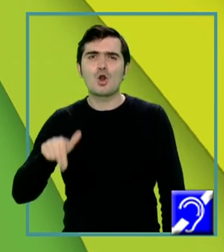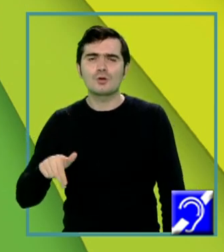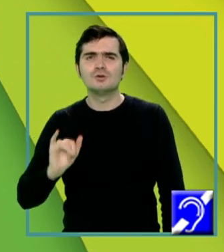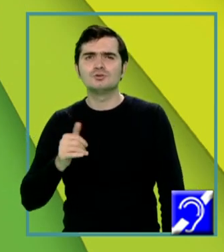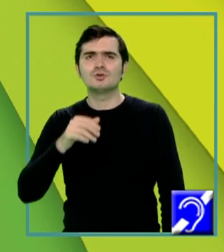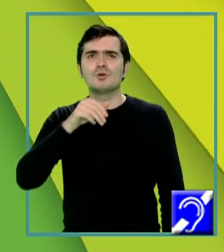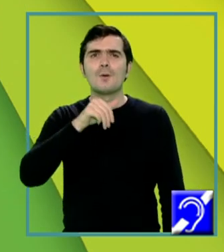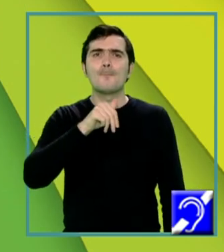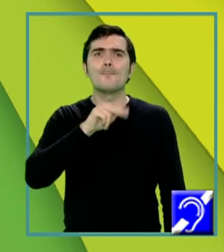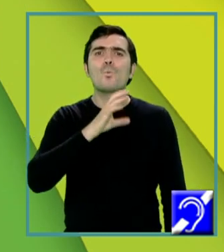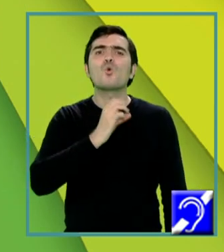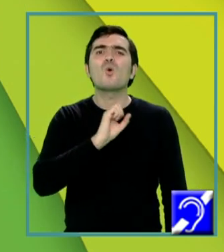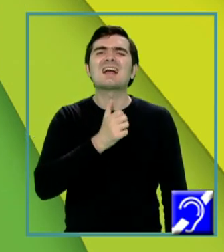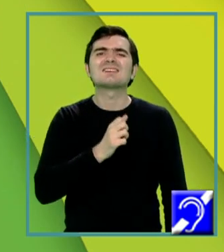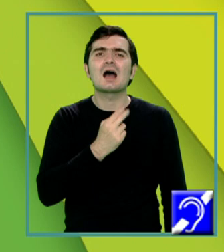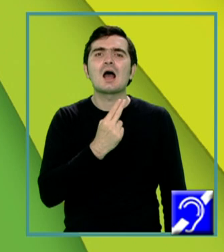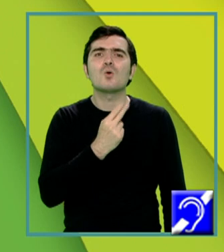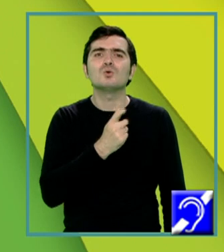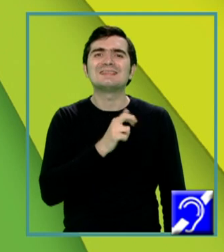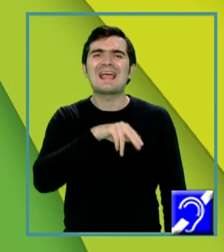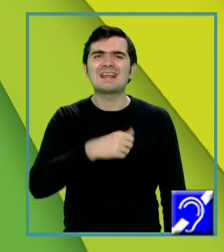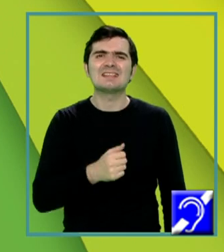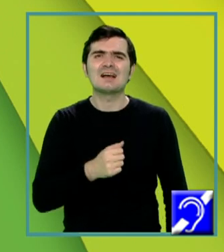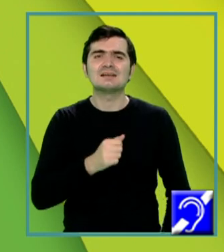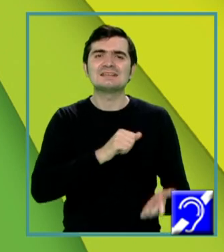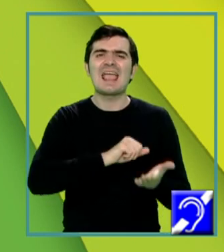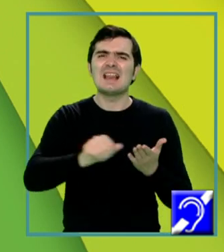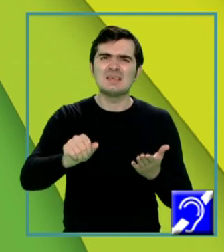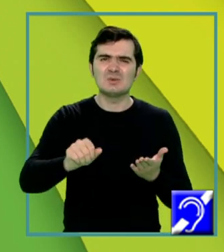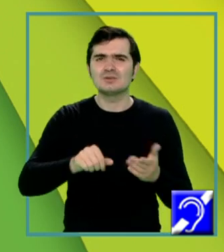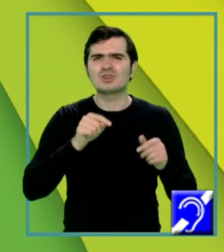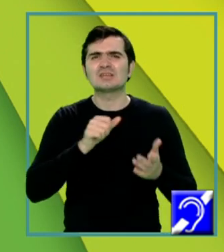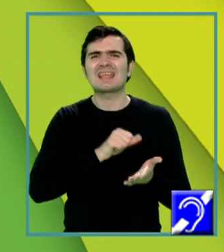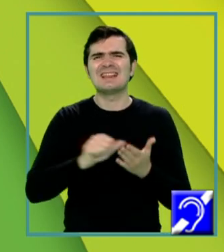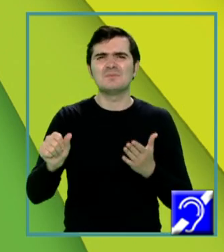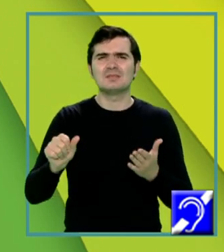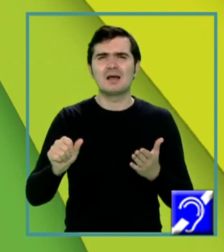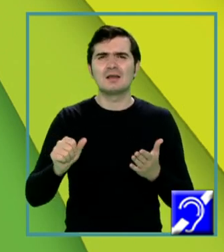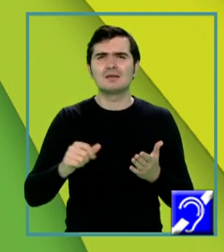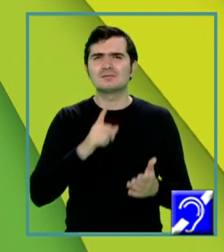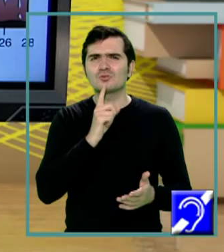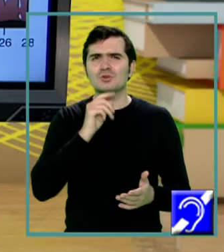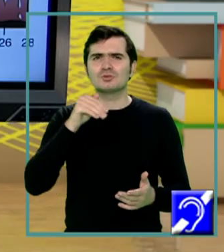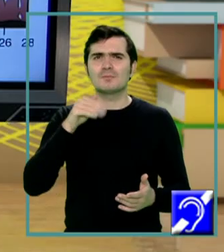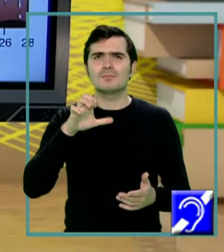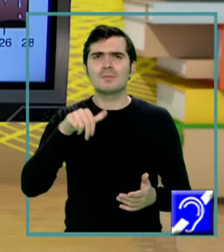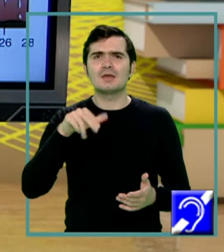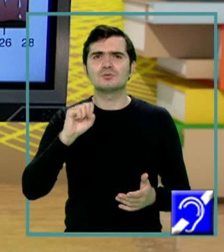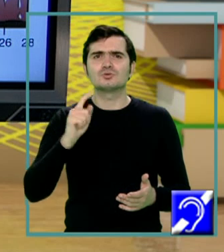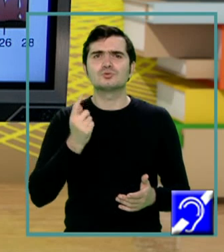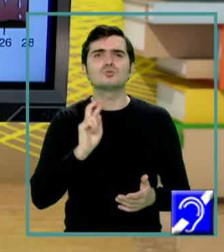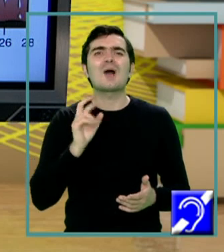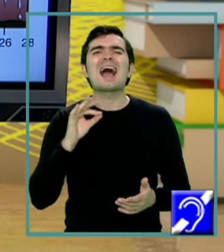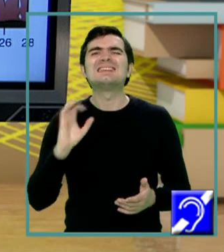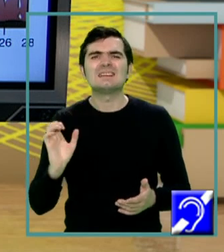uterină, nemai întreținută de progesteron, se elimină, iar această eliminare este menstruația. Așadar,